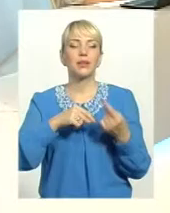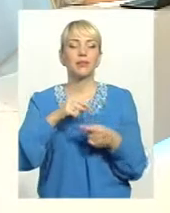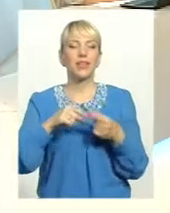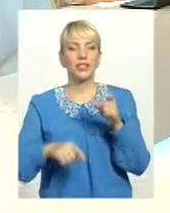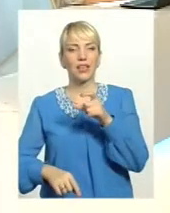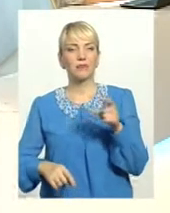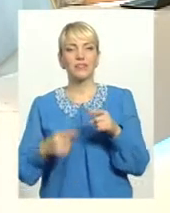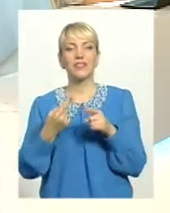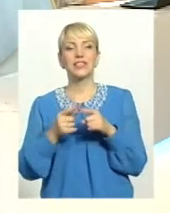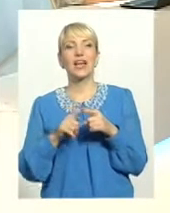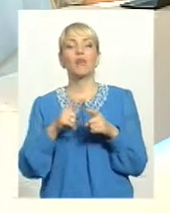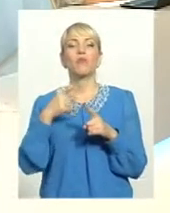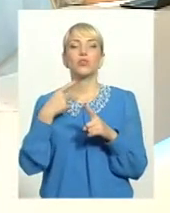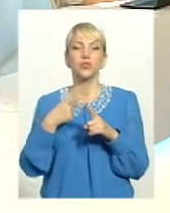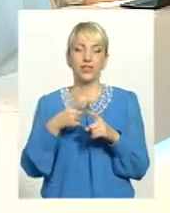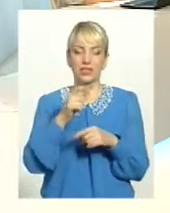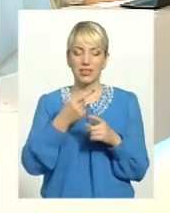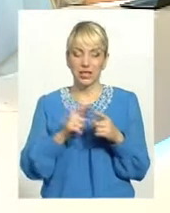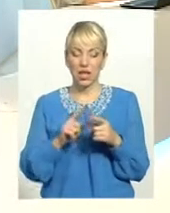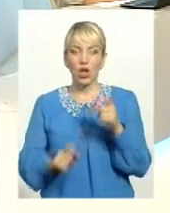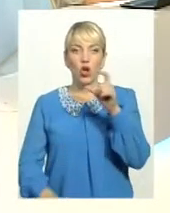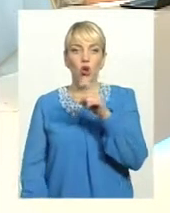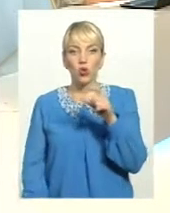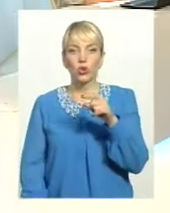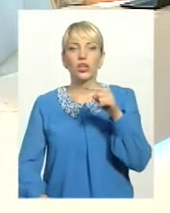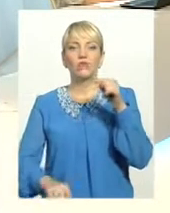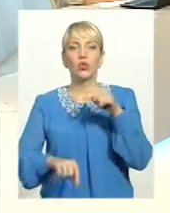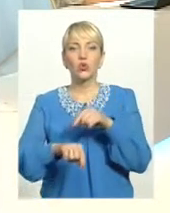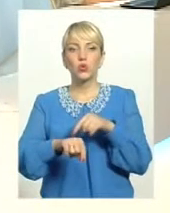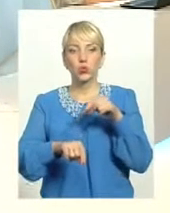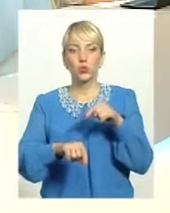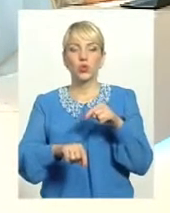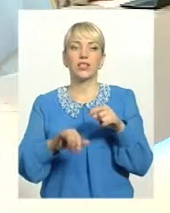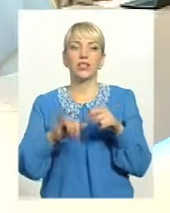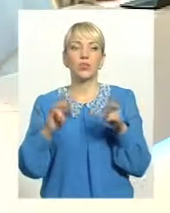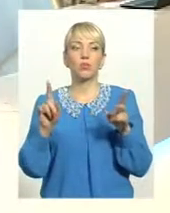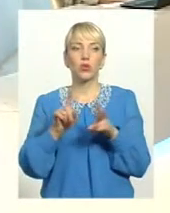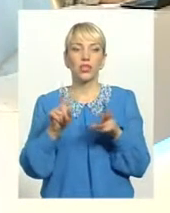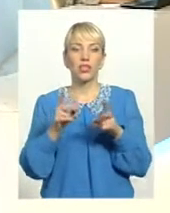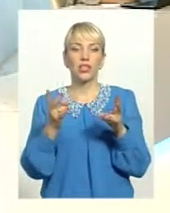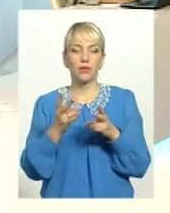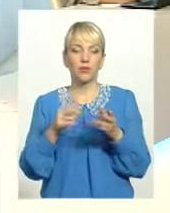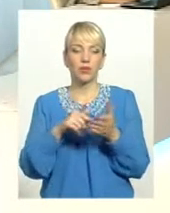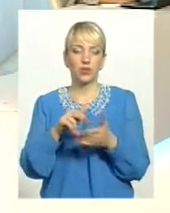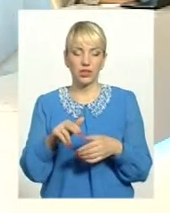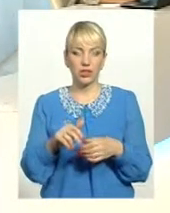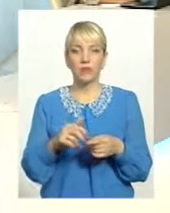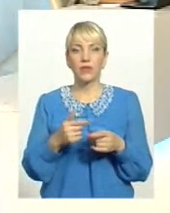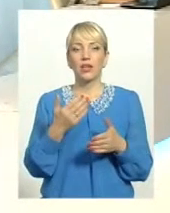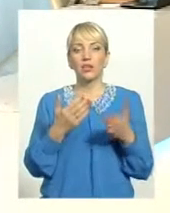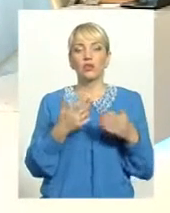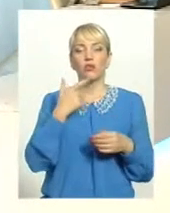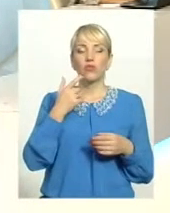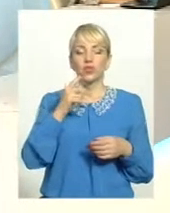ходили, перевірювали. Ні, це реально люди зрозуміли і відчули, мабуть, що потрібно йти. От дивіться, якщо конкретні цифри, починаючи з квітня